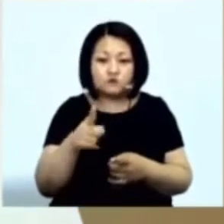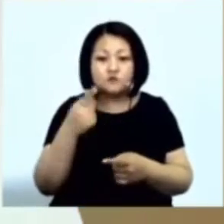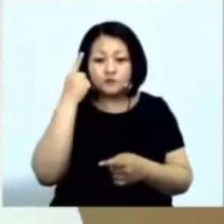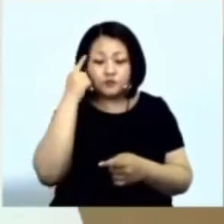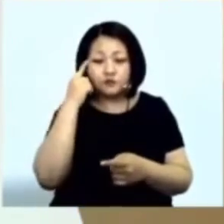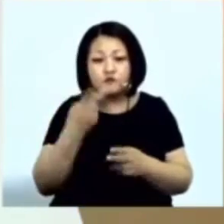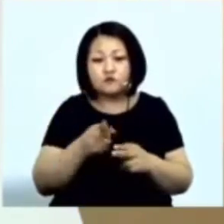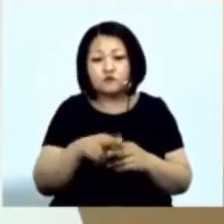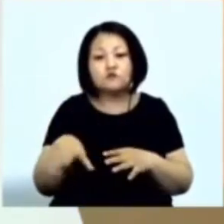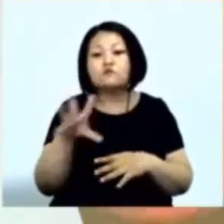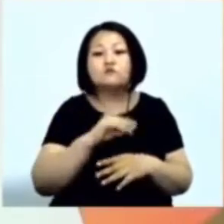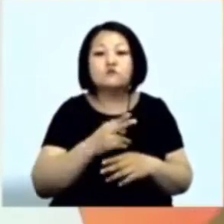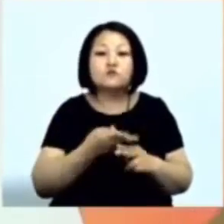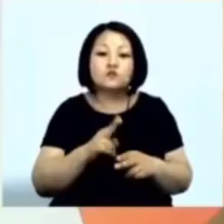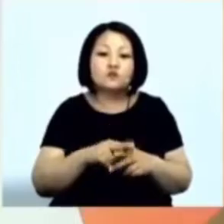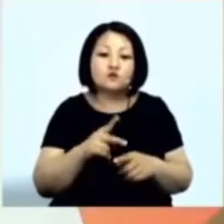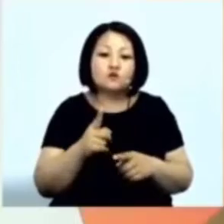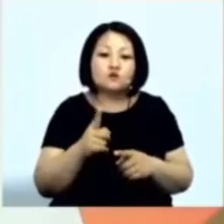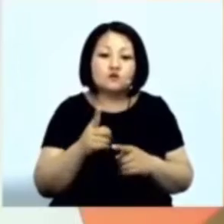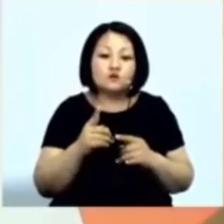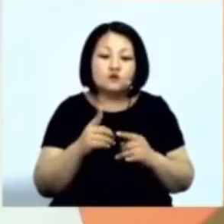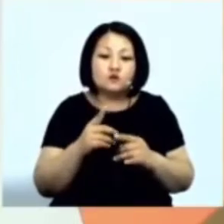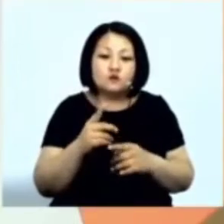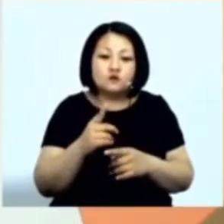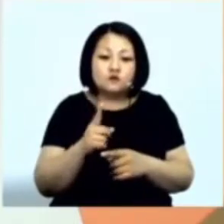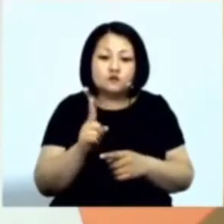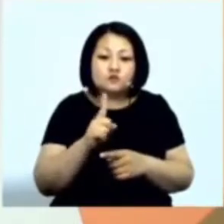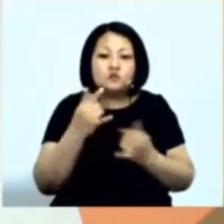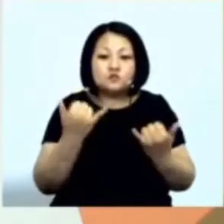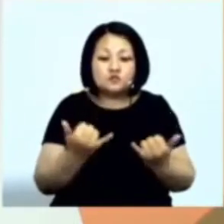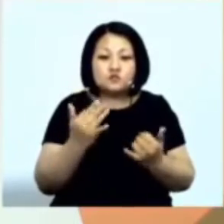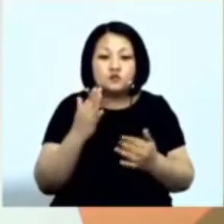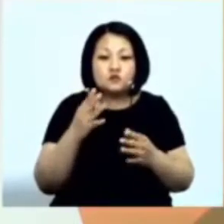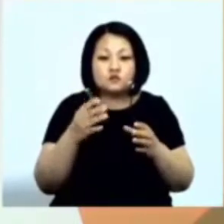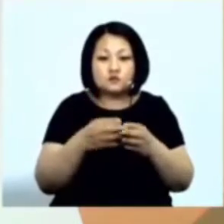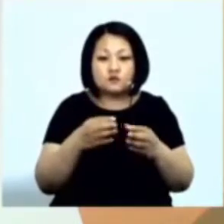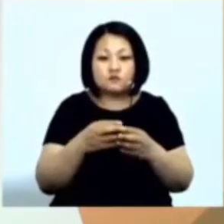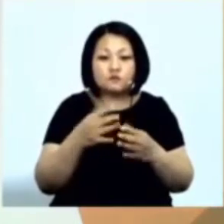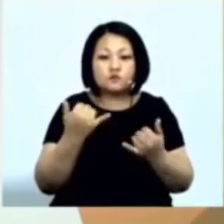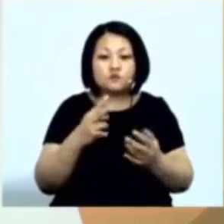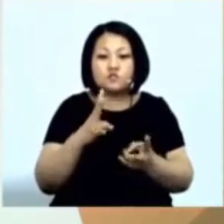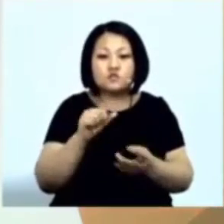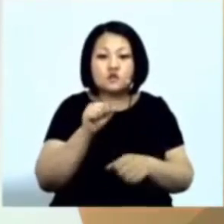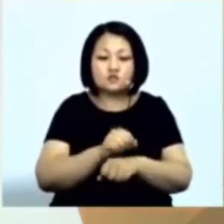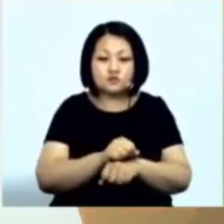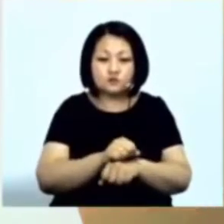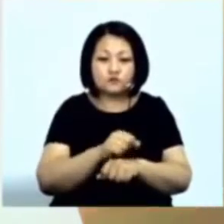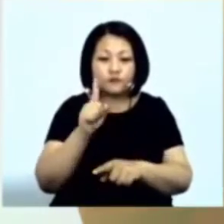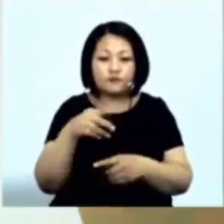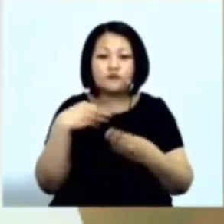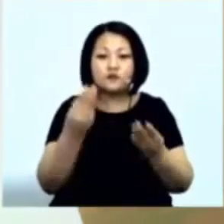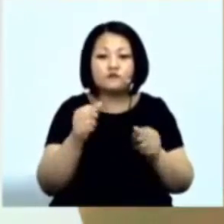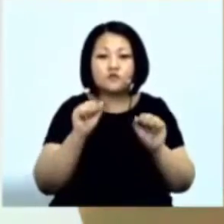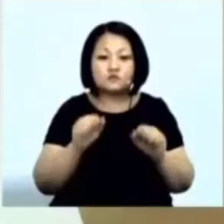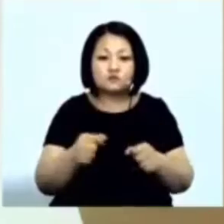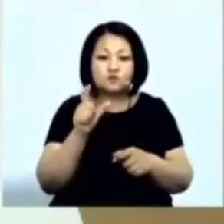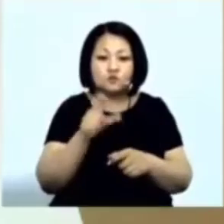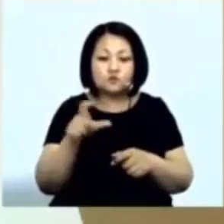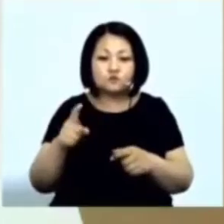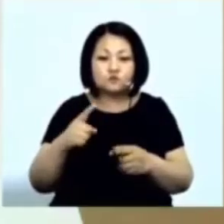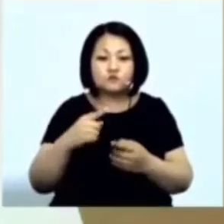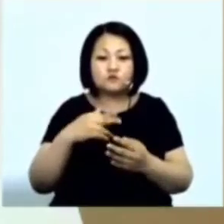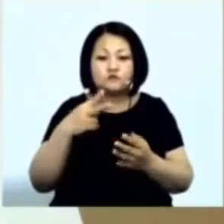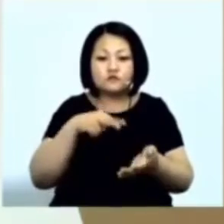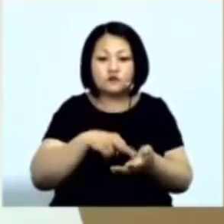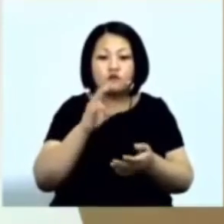Это такой накат Накат того Что компания Уже просто не остановится Она дает возможность Людям вставать на волну